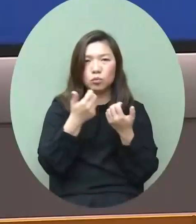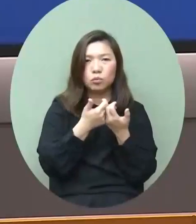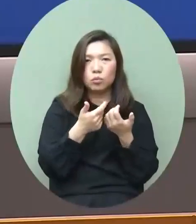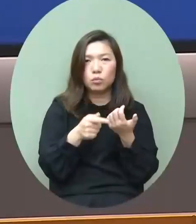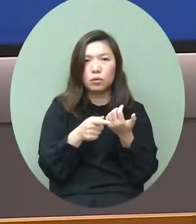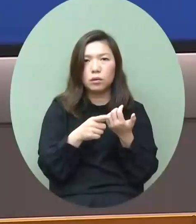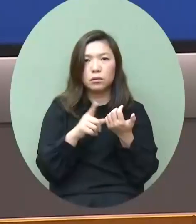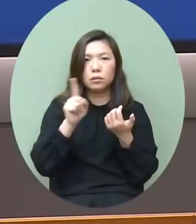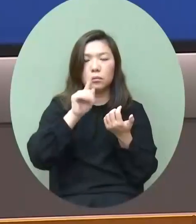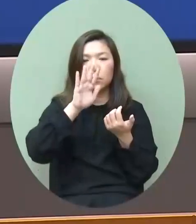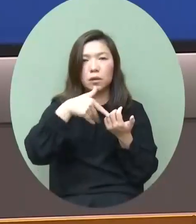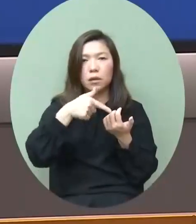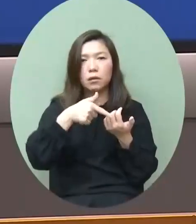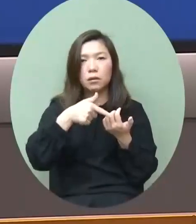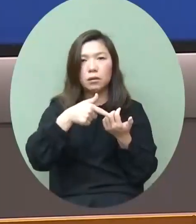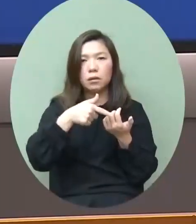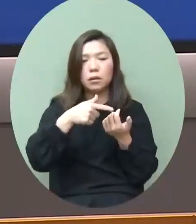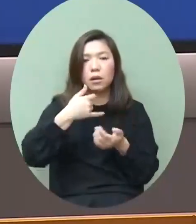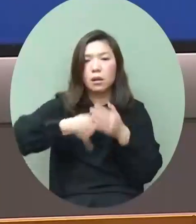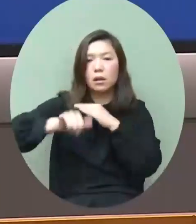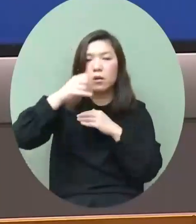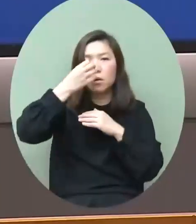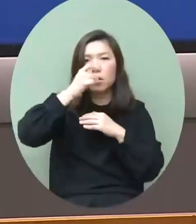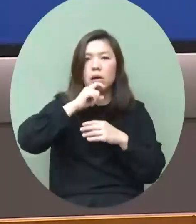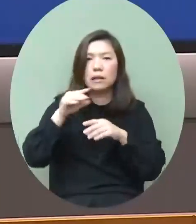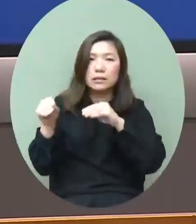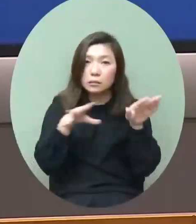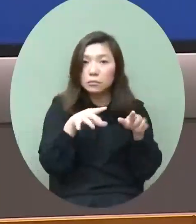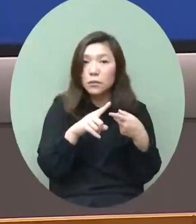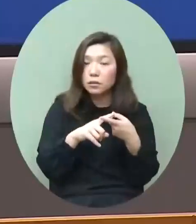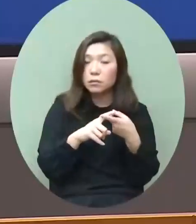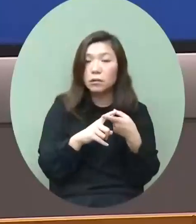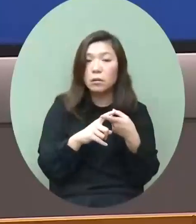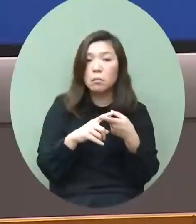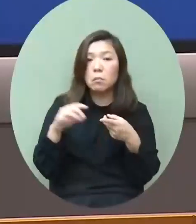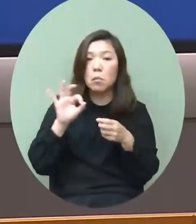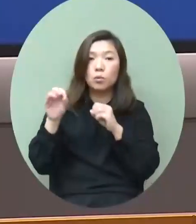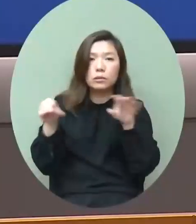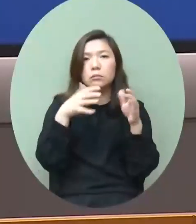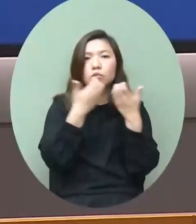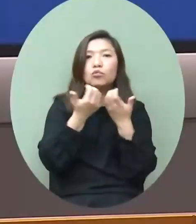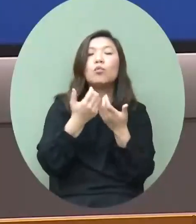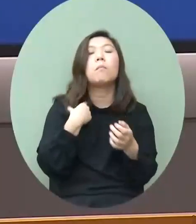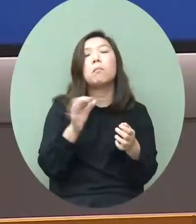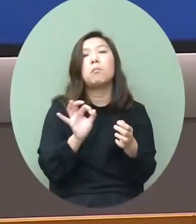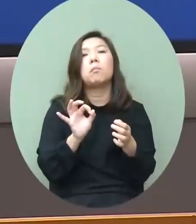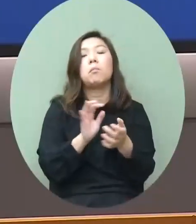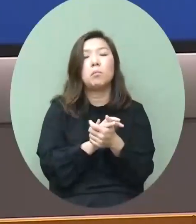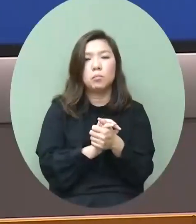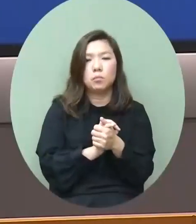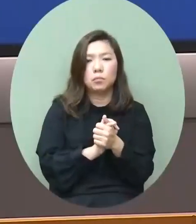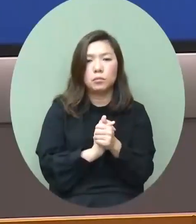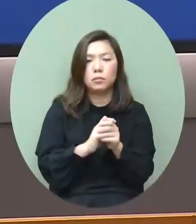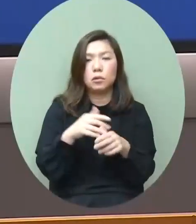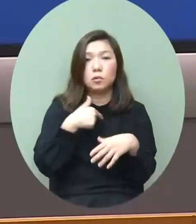竟有多少人離開香港是因為移民我們沒有移民的數字我們的數字是